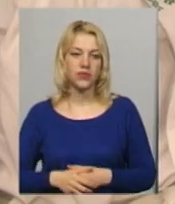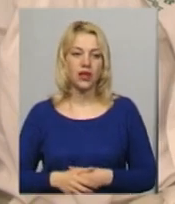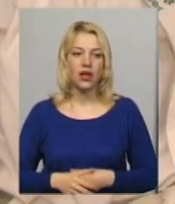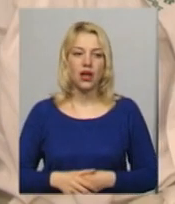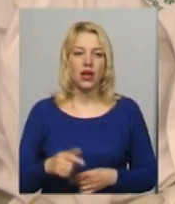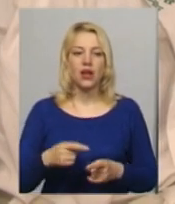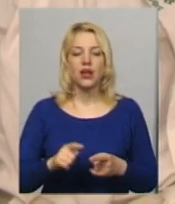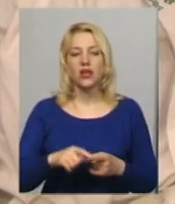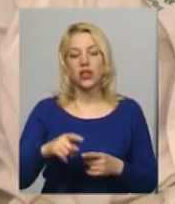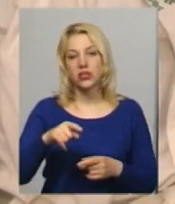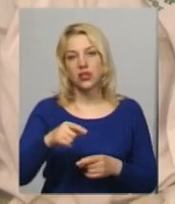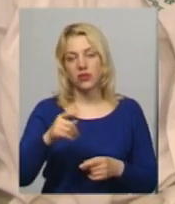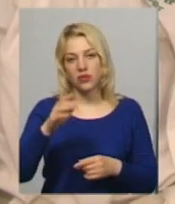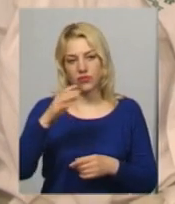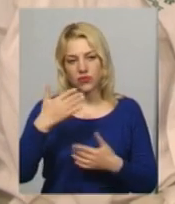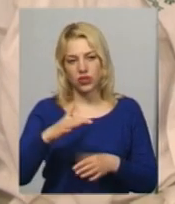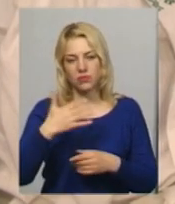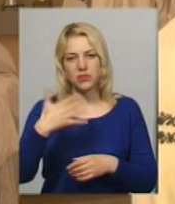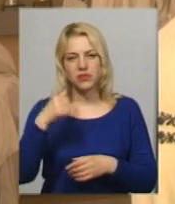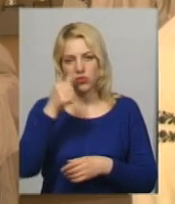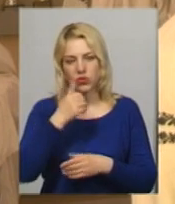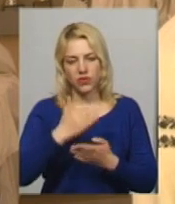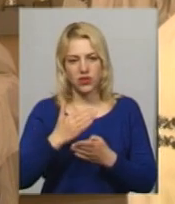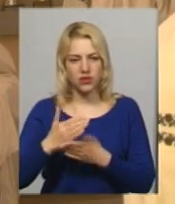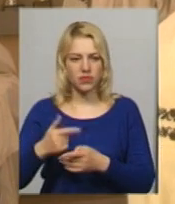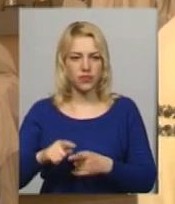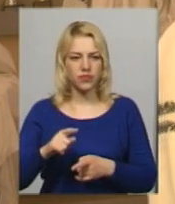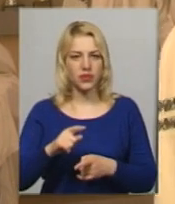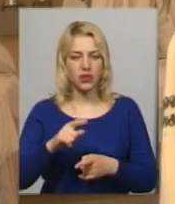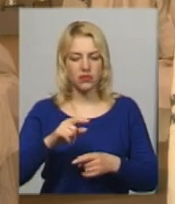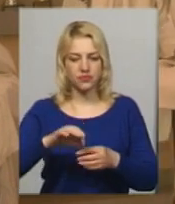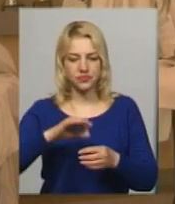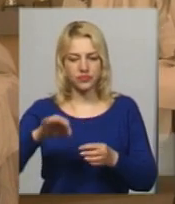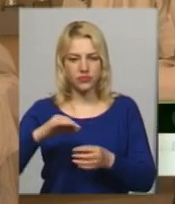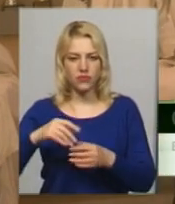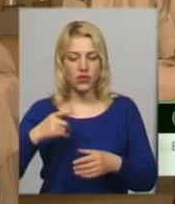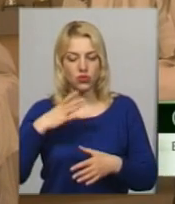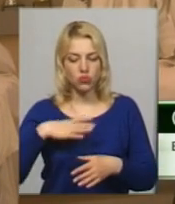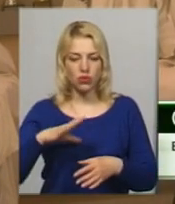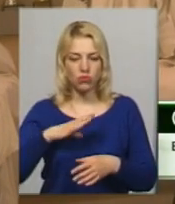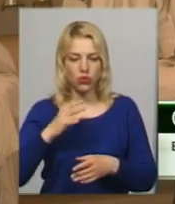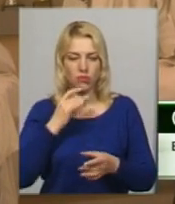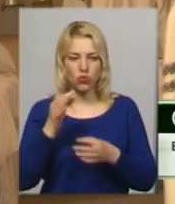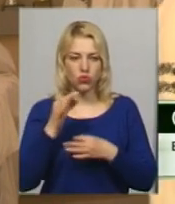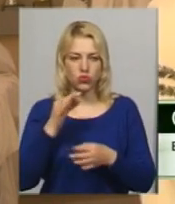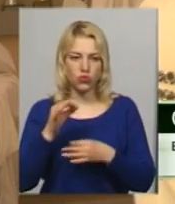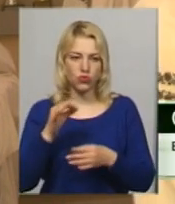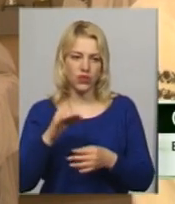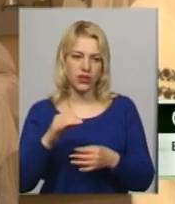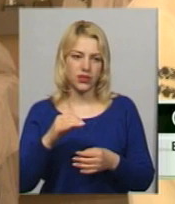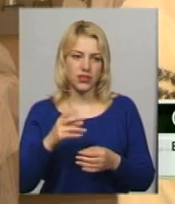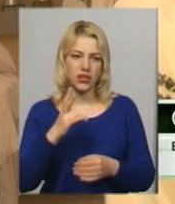Сорочкам ще найменше півстоліття, каже Світлана Делікатна. Змушена була перед тим, як їх принести сюди, проконсультуватися в